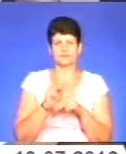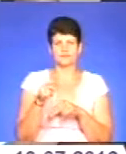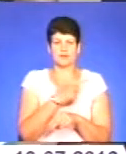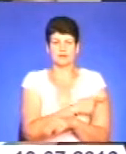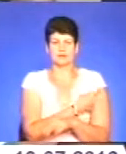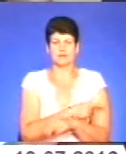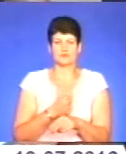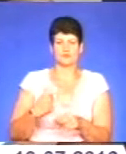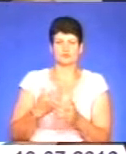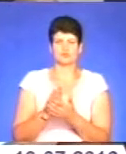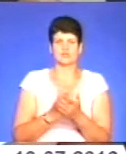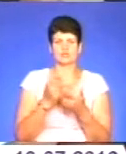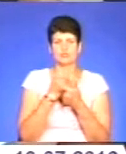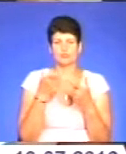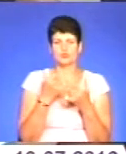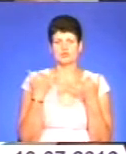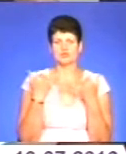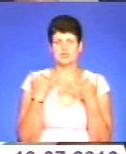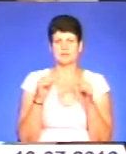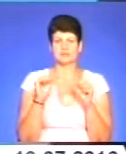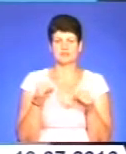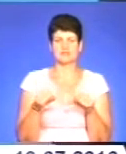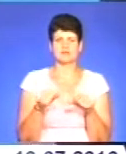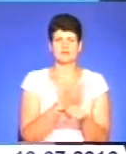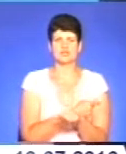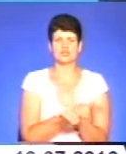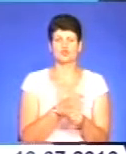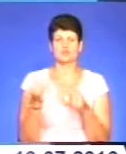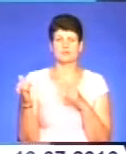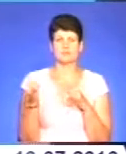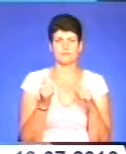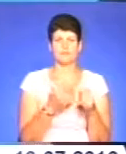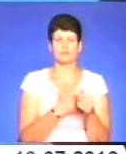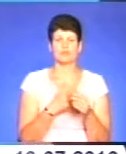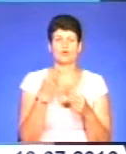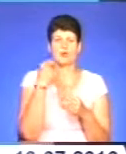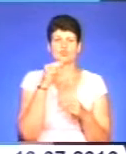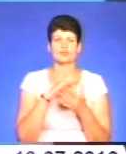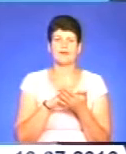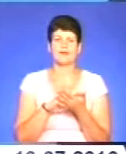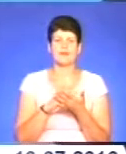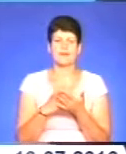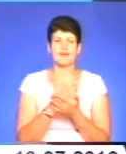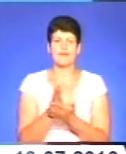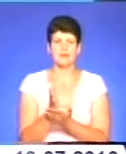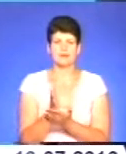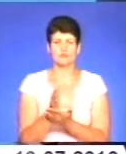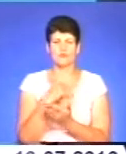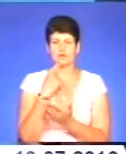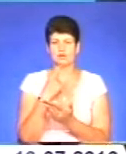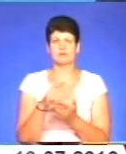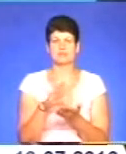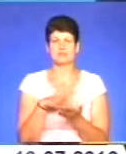Інформує щодо сучасних можливостей медичного забезпечення. Хочемо покращити якість. Говорили про центри